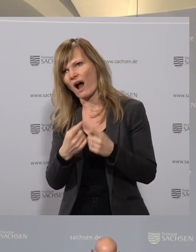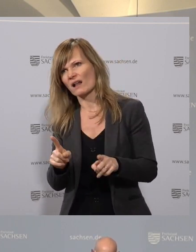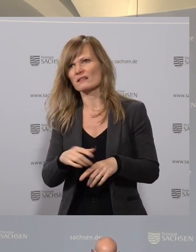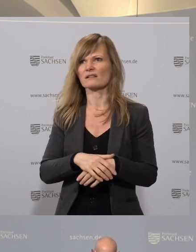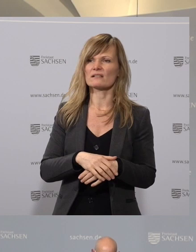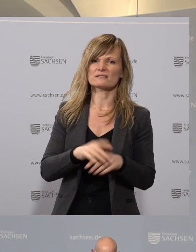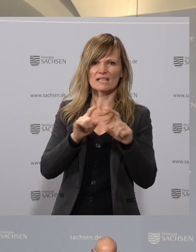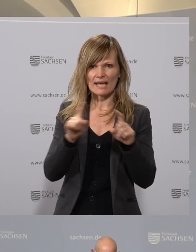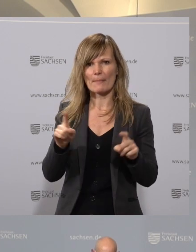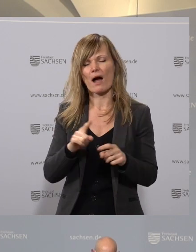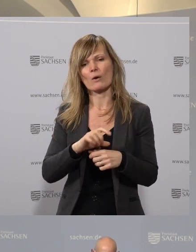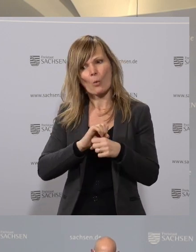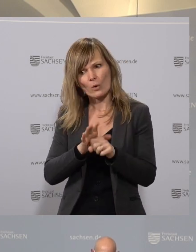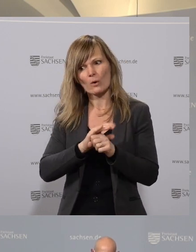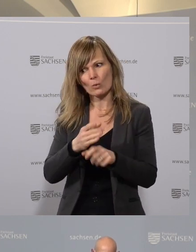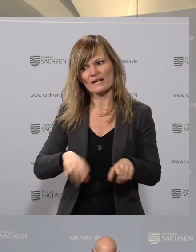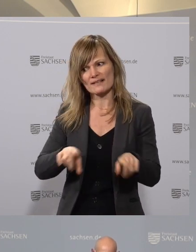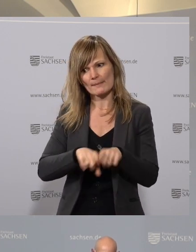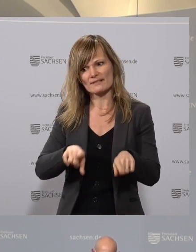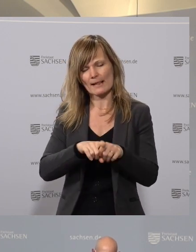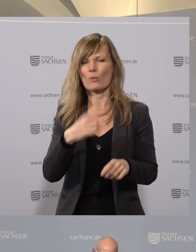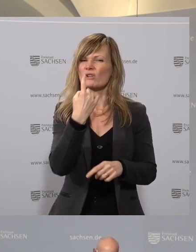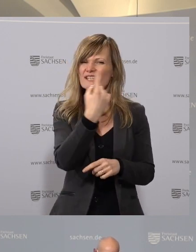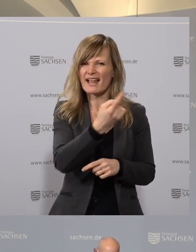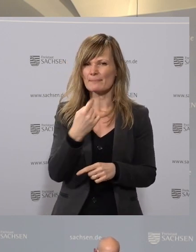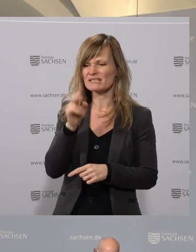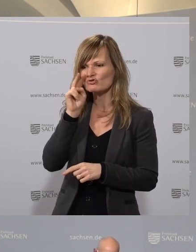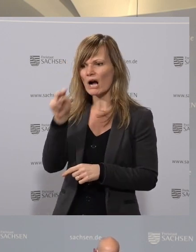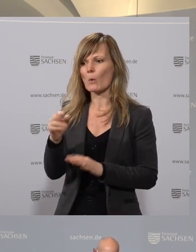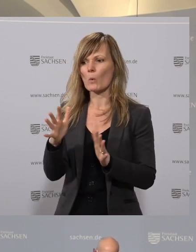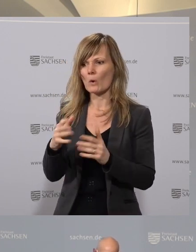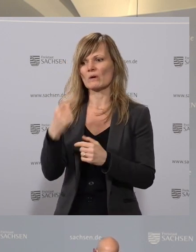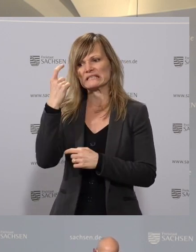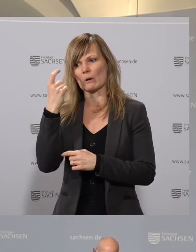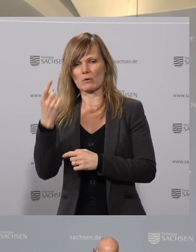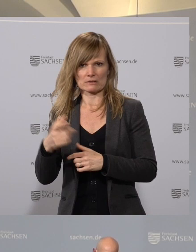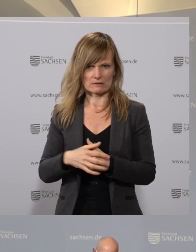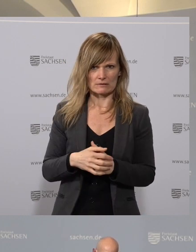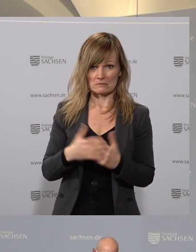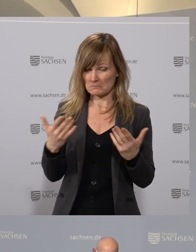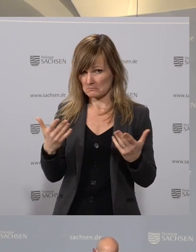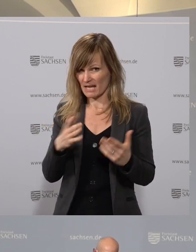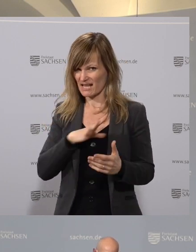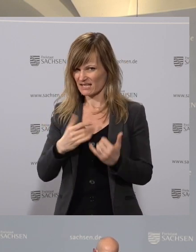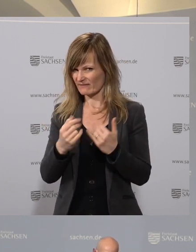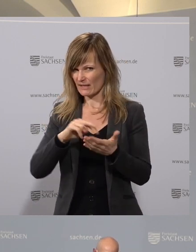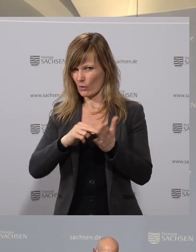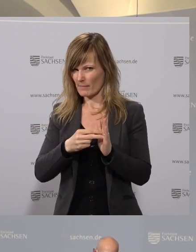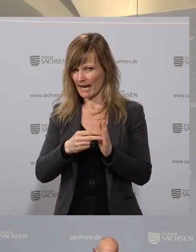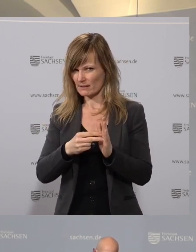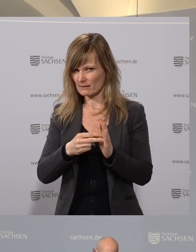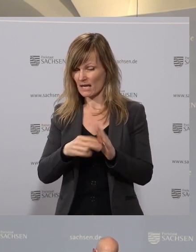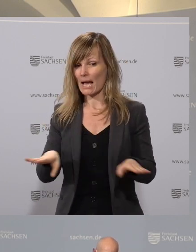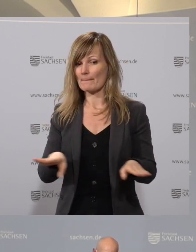als über Corona. Oder mit Sorge? Also wie bereitet sich denn Sachsen auf den Fall vor, dass bis auf die viel zitierten